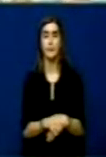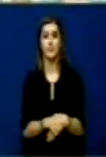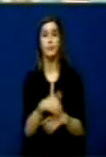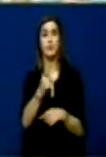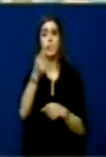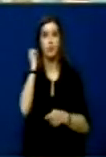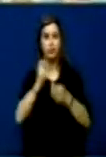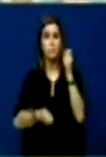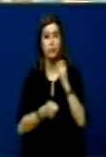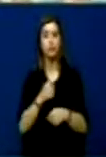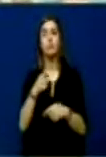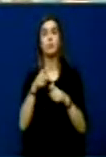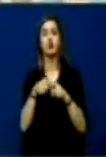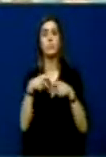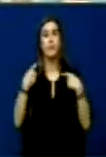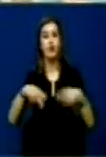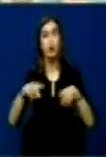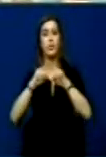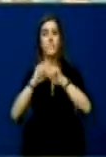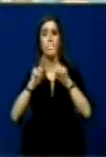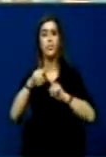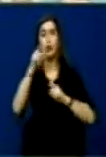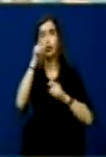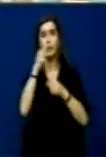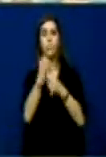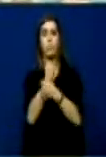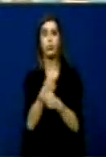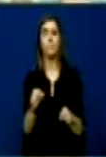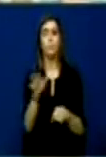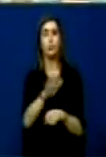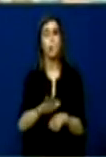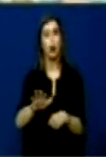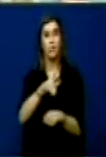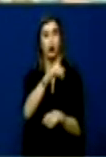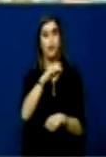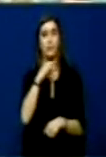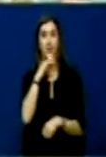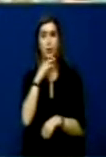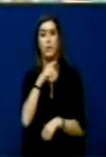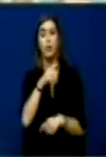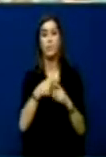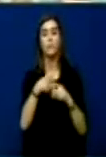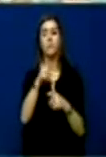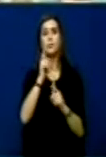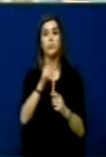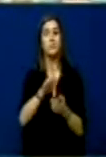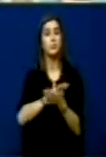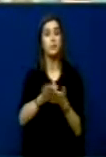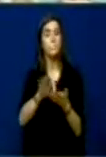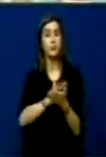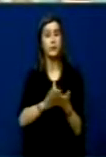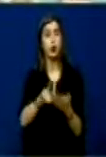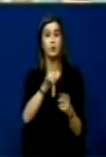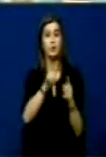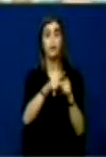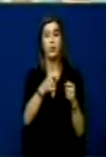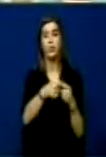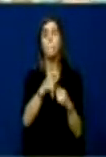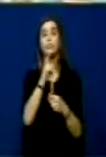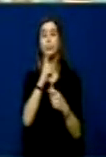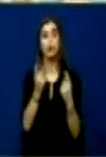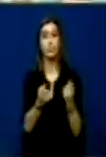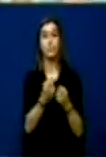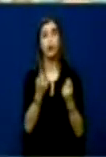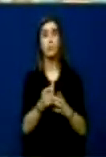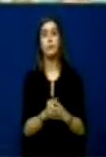Rahet dhe friksimet e banorve shqiptoa në lagjër e boshniakve, po ashtu do të amnistohen strukturat të cilat i organizuan